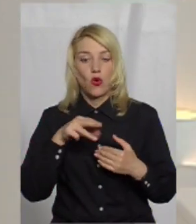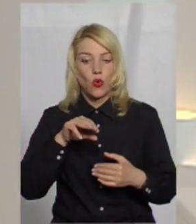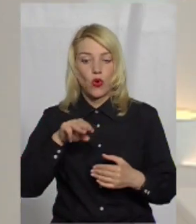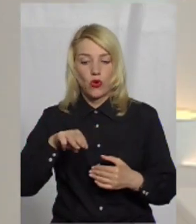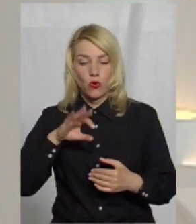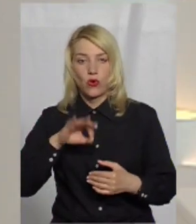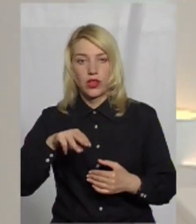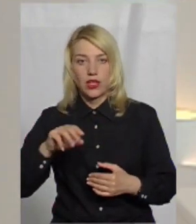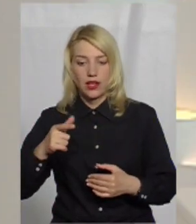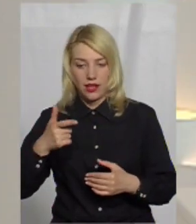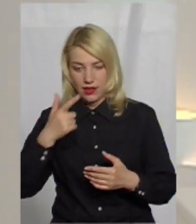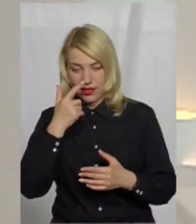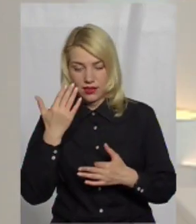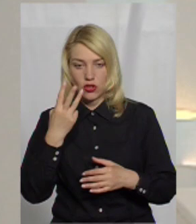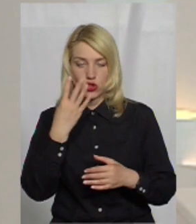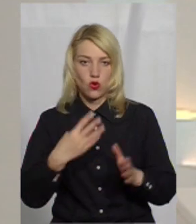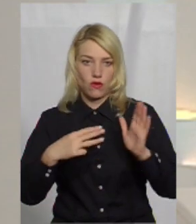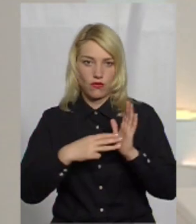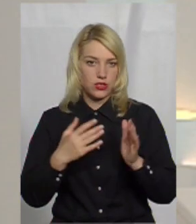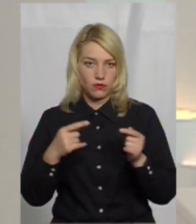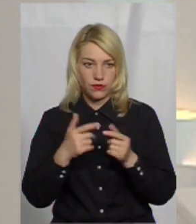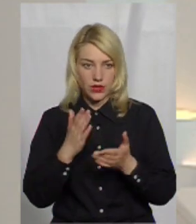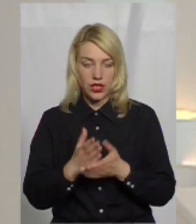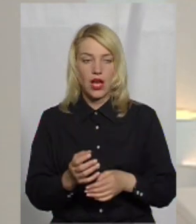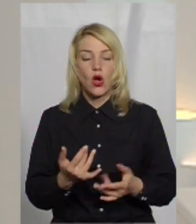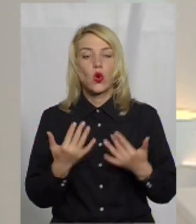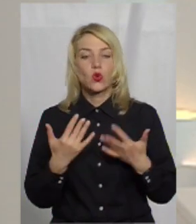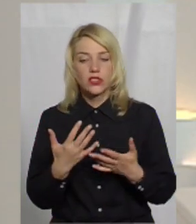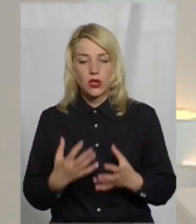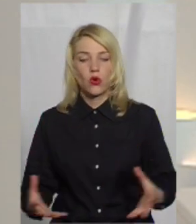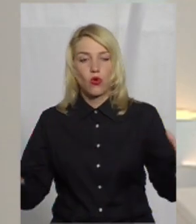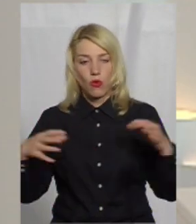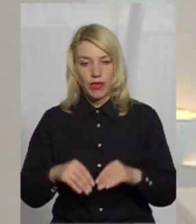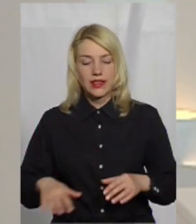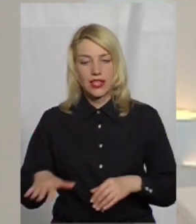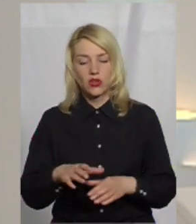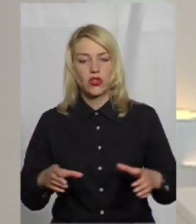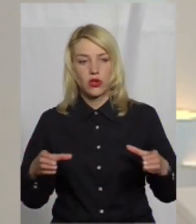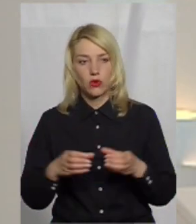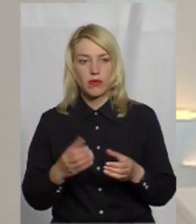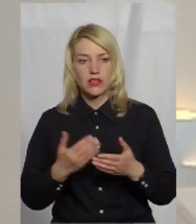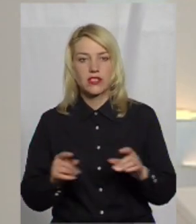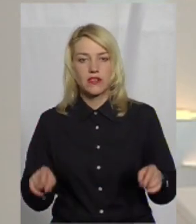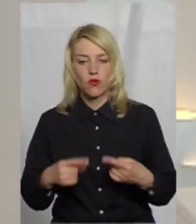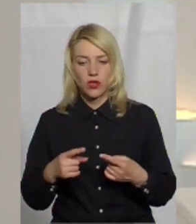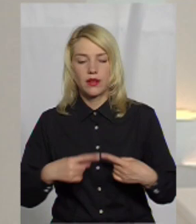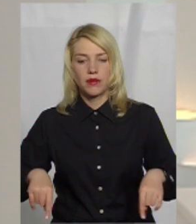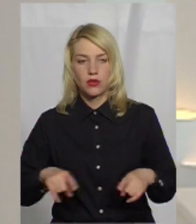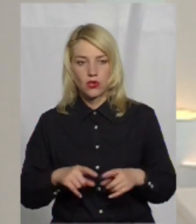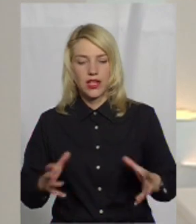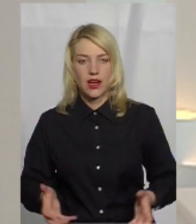скількох із цих об'єднаних територіальних громад створені підрозділи рятувальників